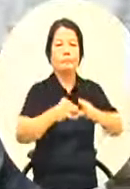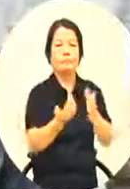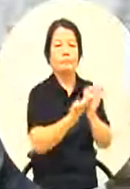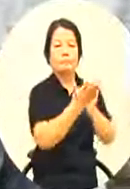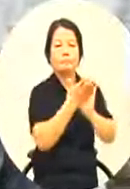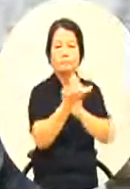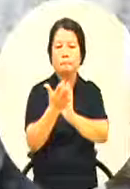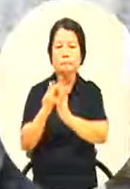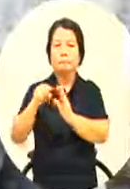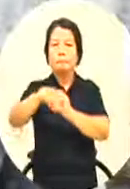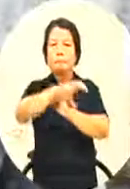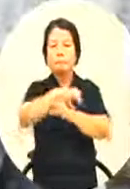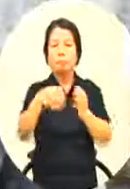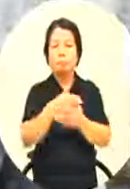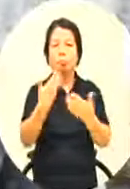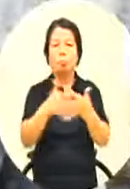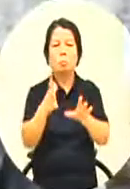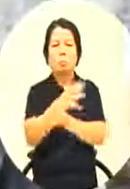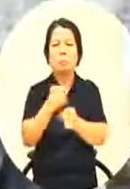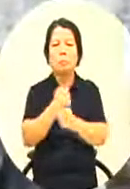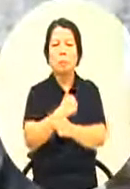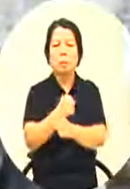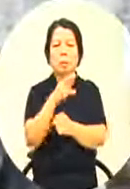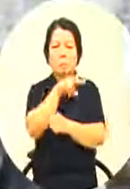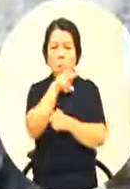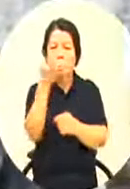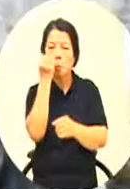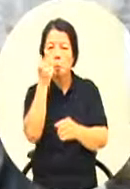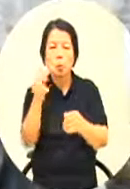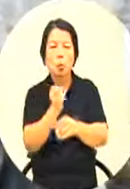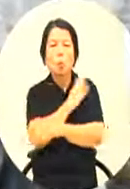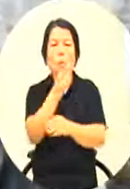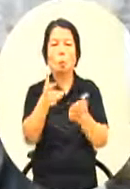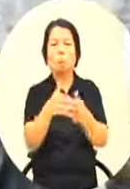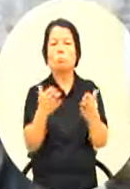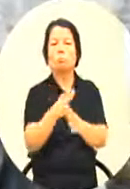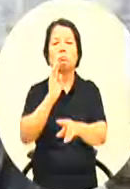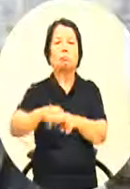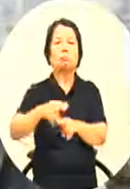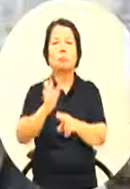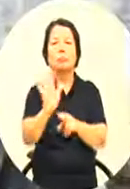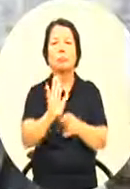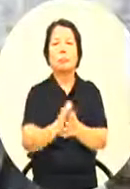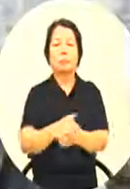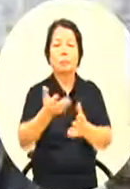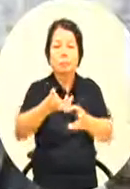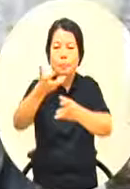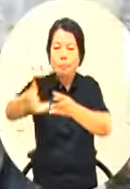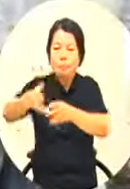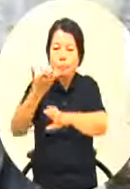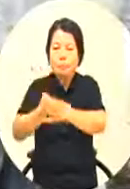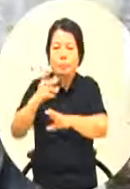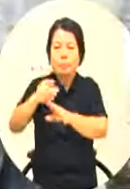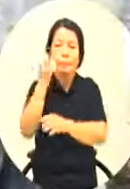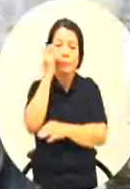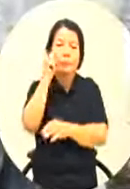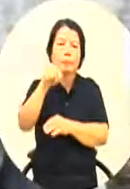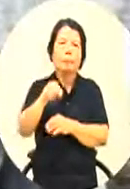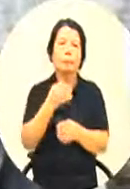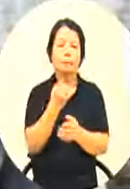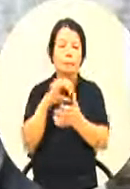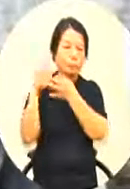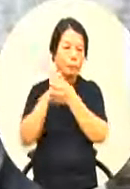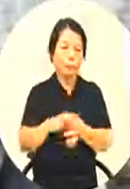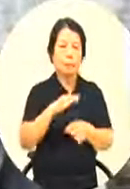不是那些时间看了就算如果好的所以说或者有些观光区也可以摆当然要适合这个是